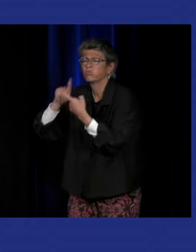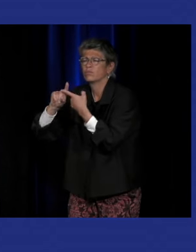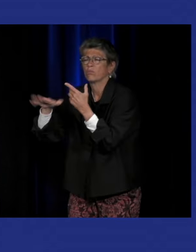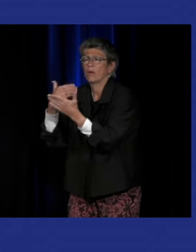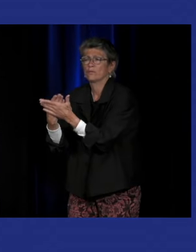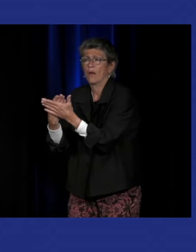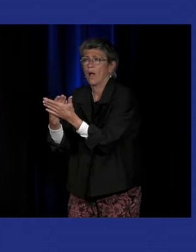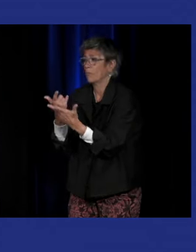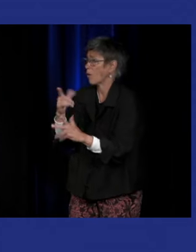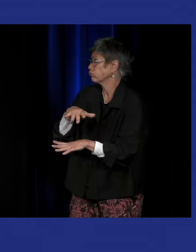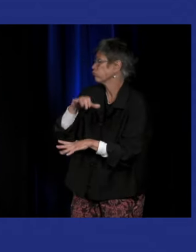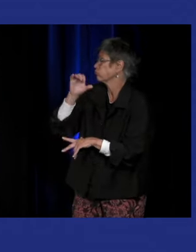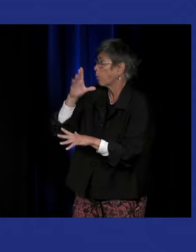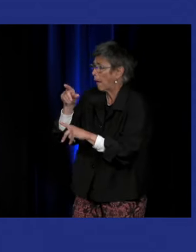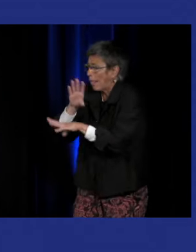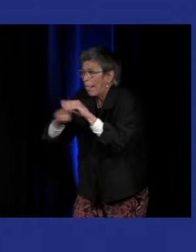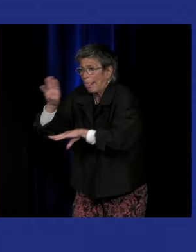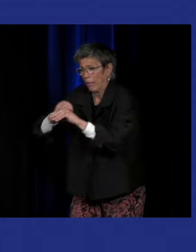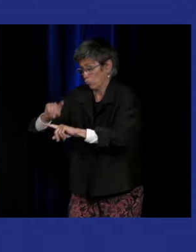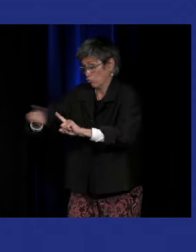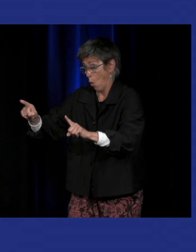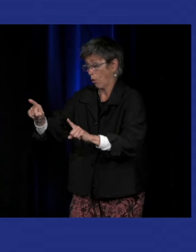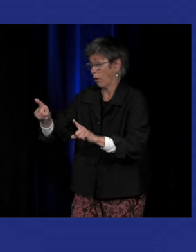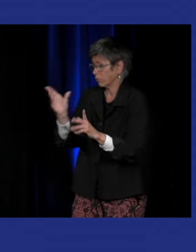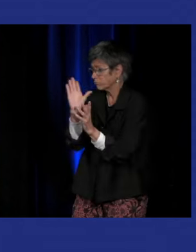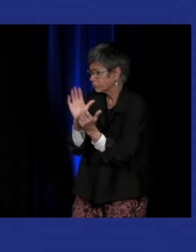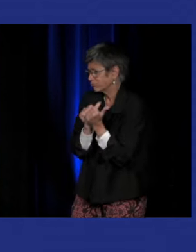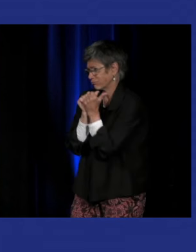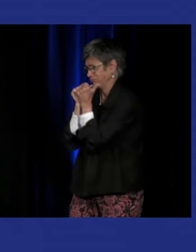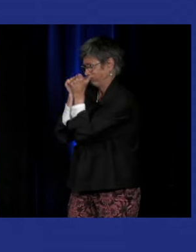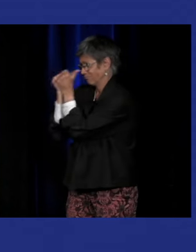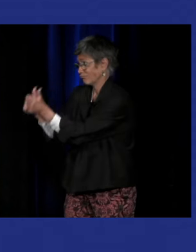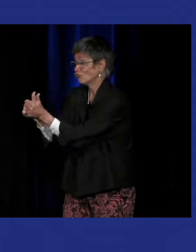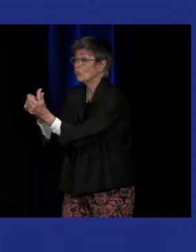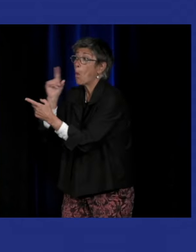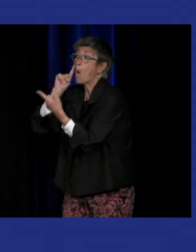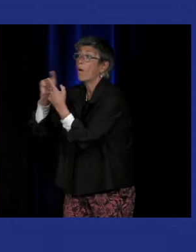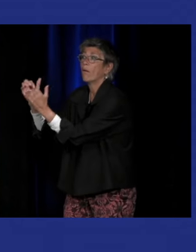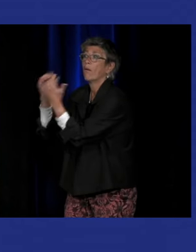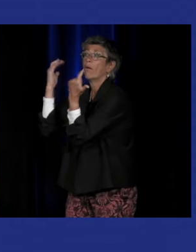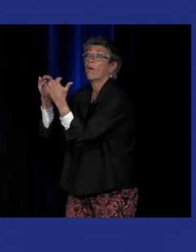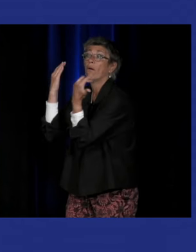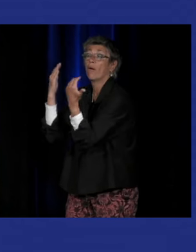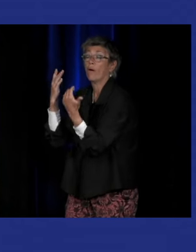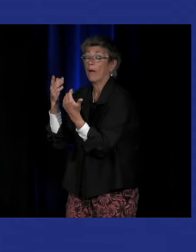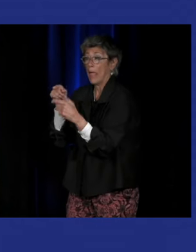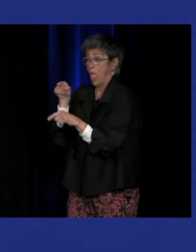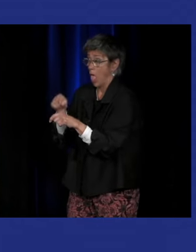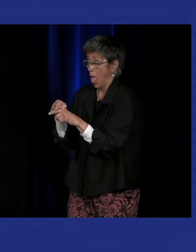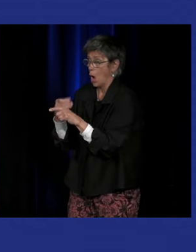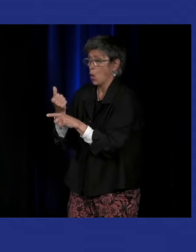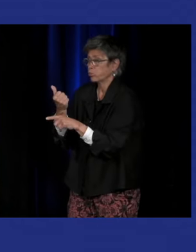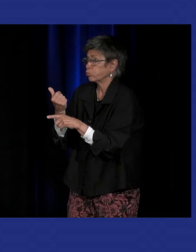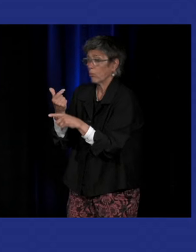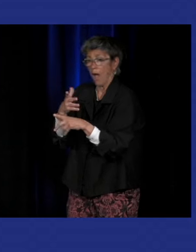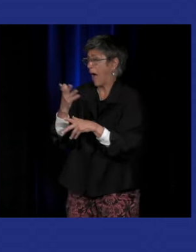elle réunit ces personnes mais elle ne fait pas de l'art-thérapie et donc l'idée c'était voir ce qui s'est passé avec Judith Scott elle a passé plusieurs